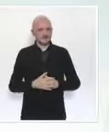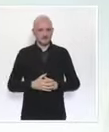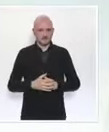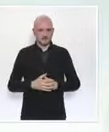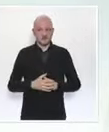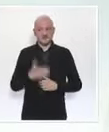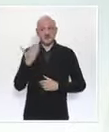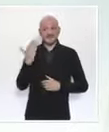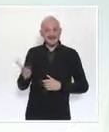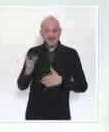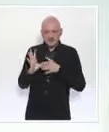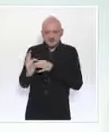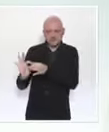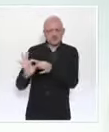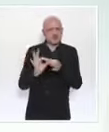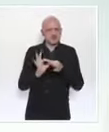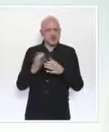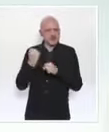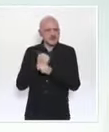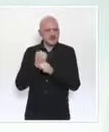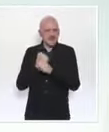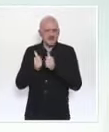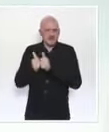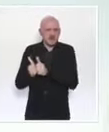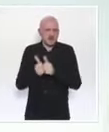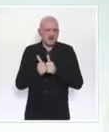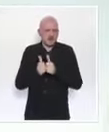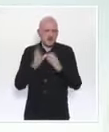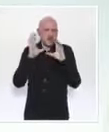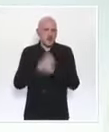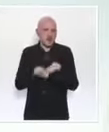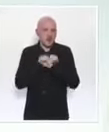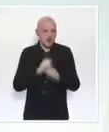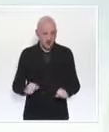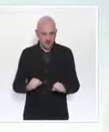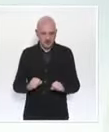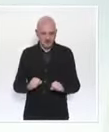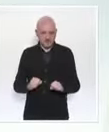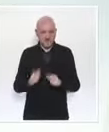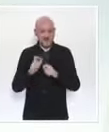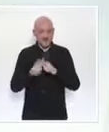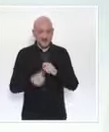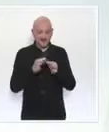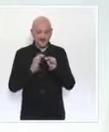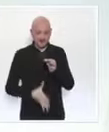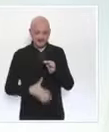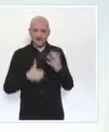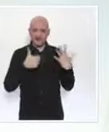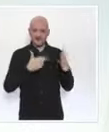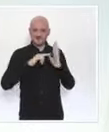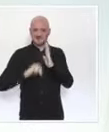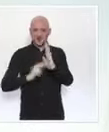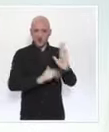été conduit au niveau européen qui a aujourd'hui permis de signer six contrats d'approvisionnement et qui se poursuit.